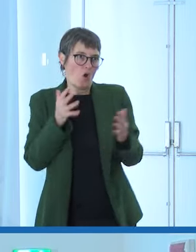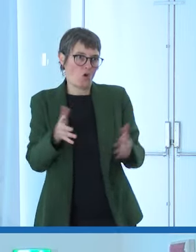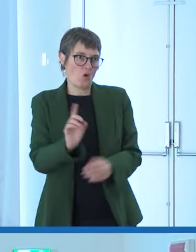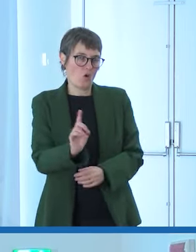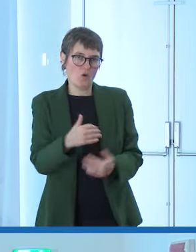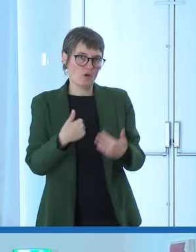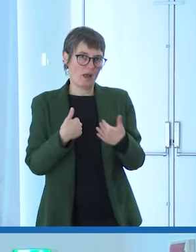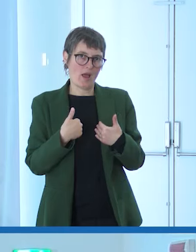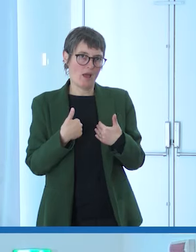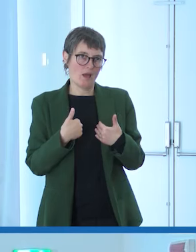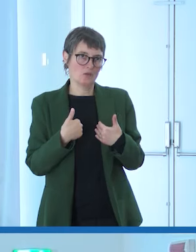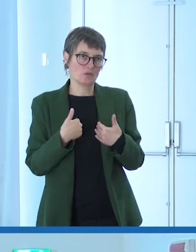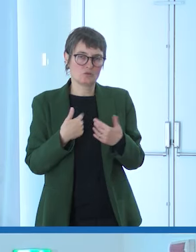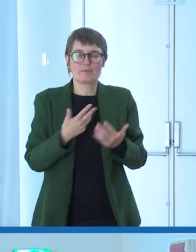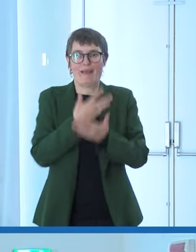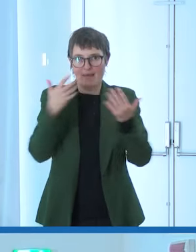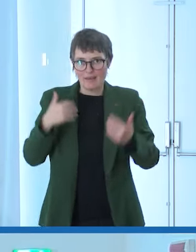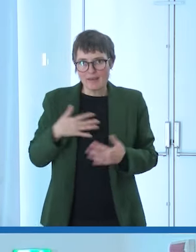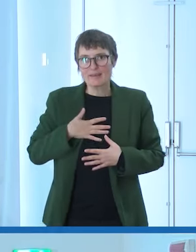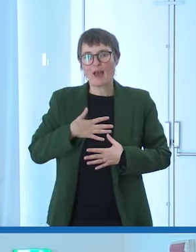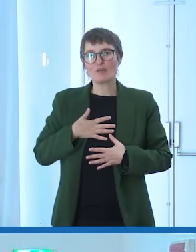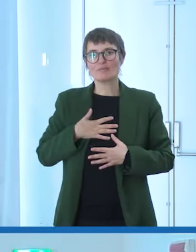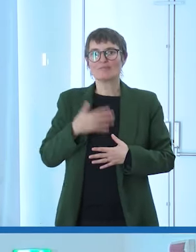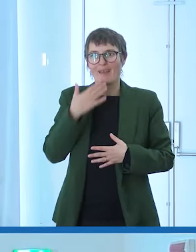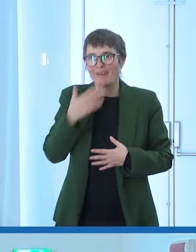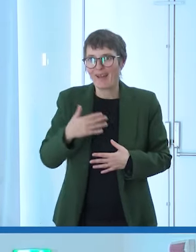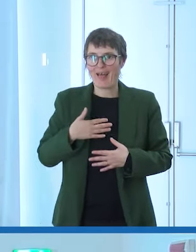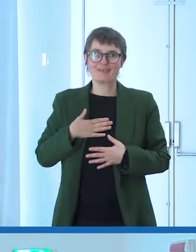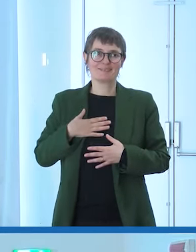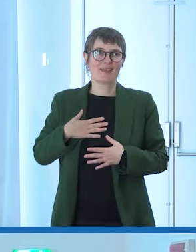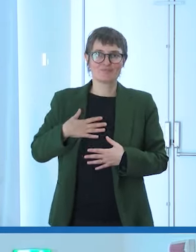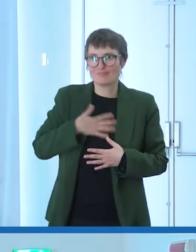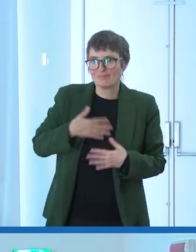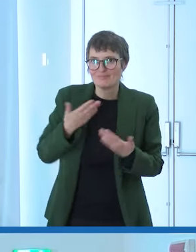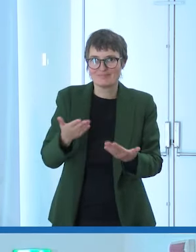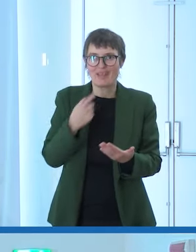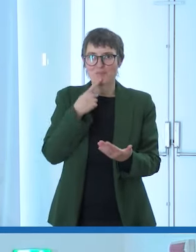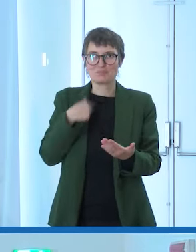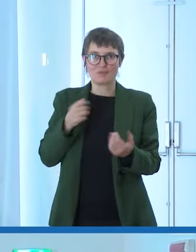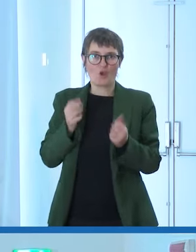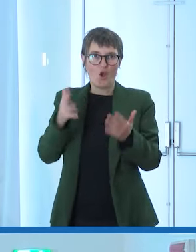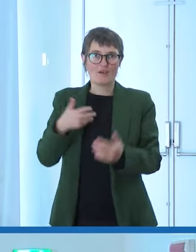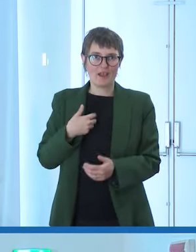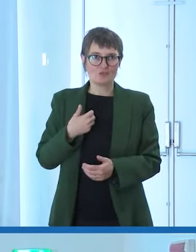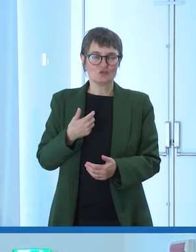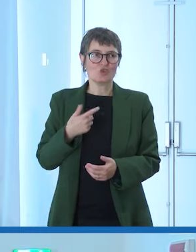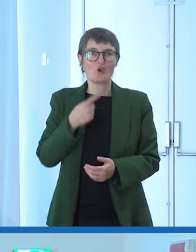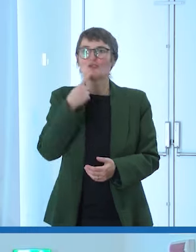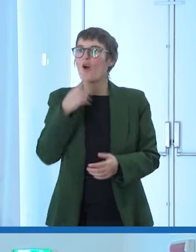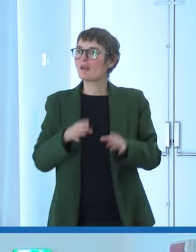quello ovviamente apprezzo il complimento che mi viene rivolto che viene rivolto alle persone che fanno questo passo